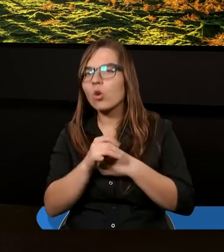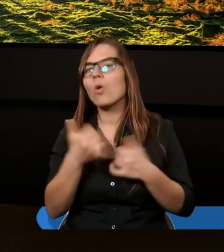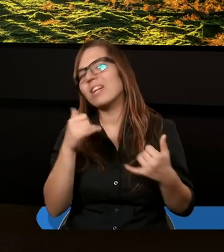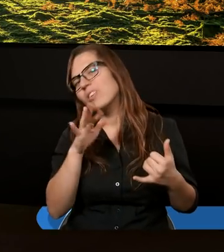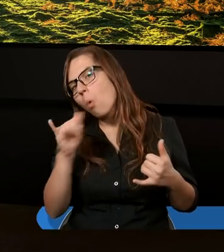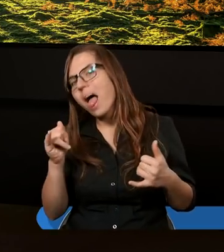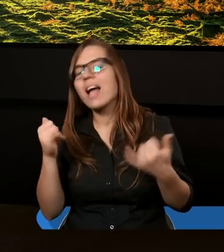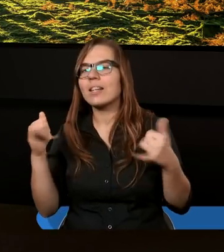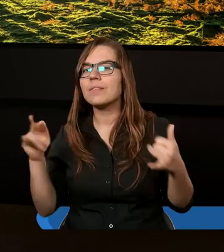całej Judei,